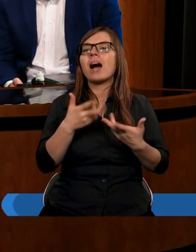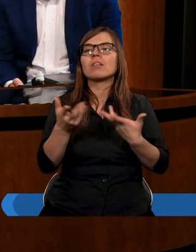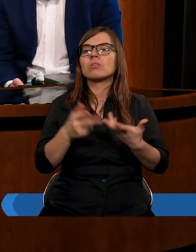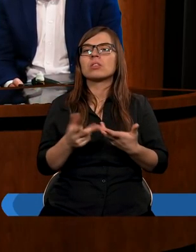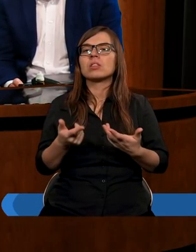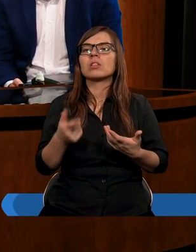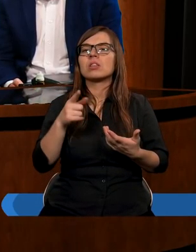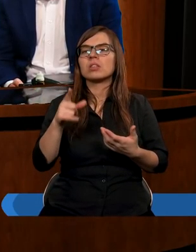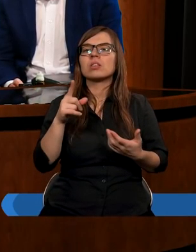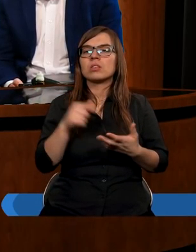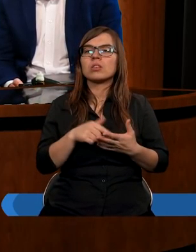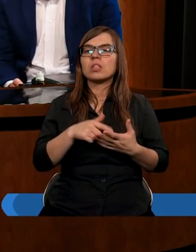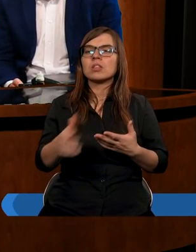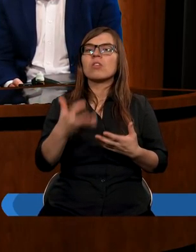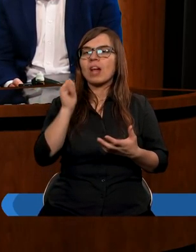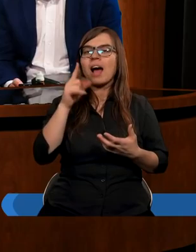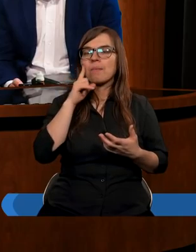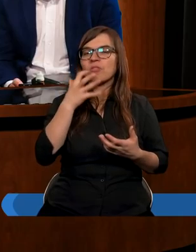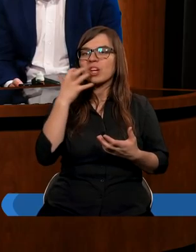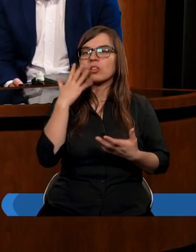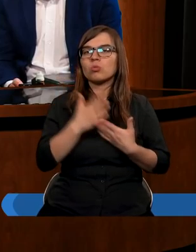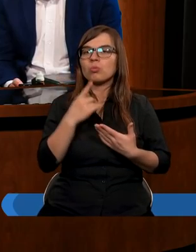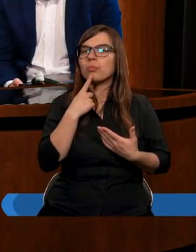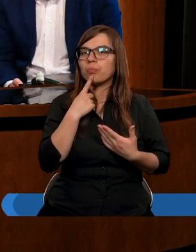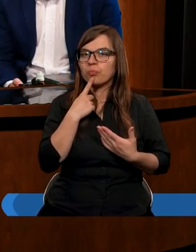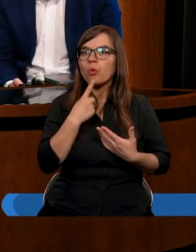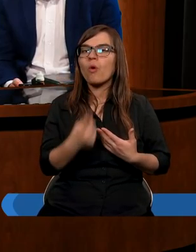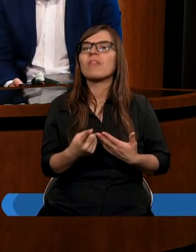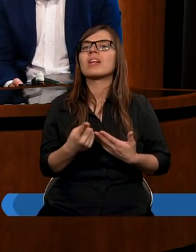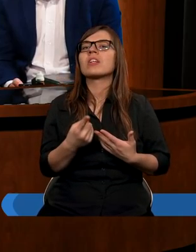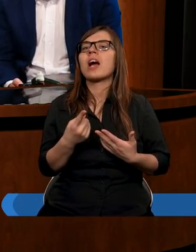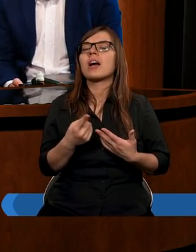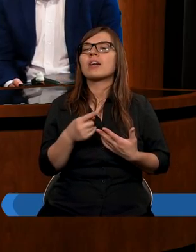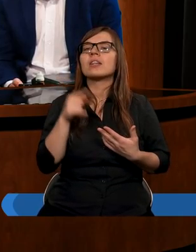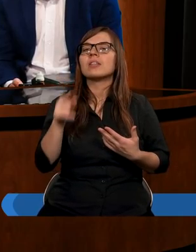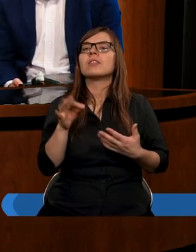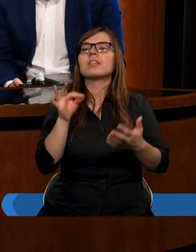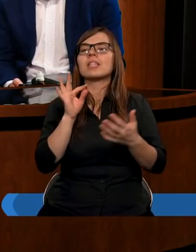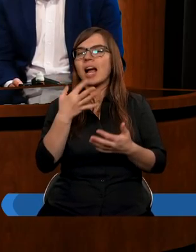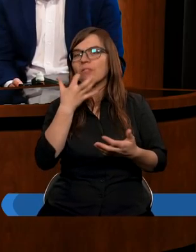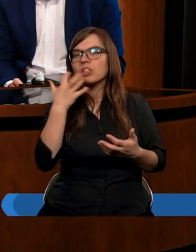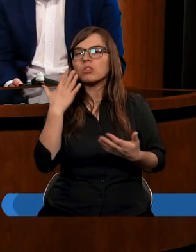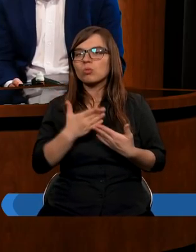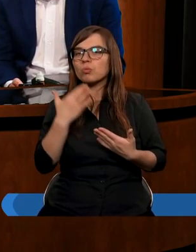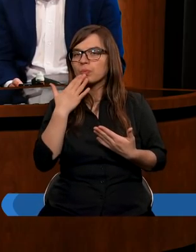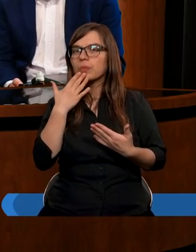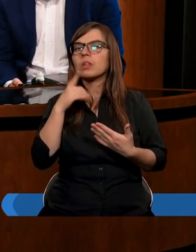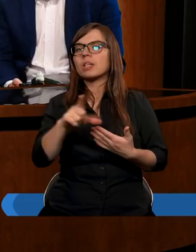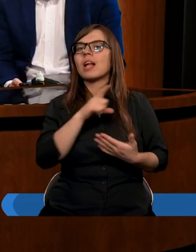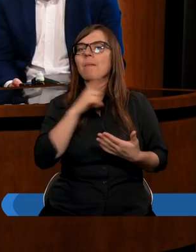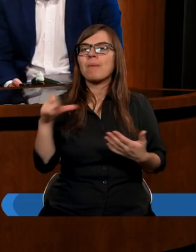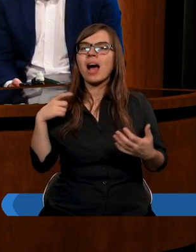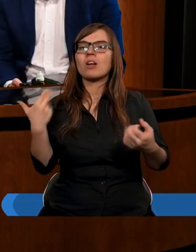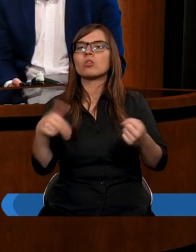Nie, no to tak jak już wcześniej powiedziałam, że no tak jak mówiłam przedtem, no pastor, który by